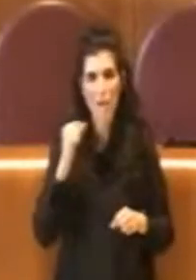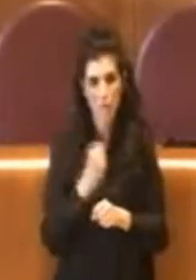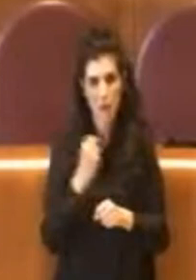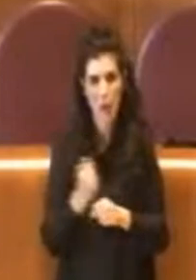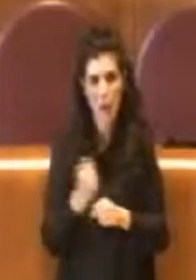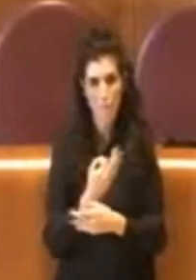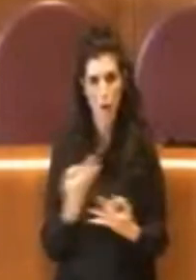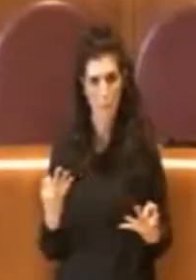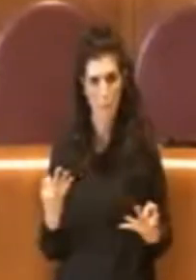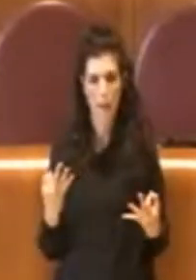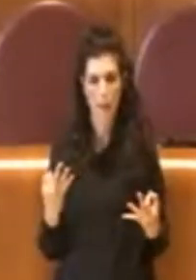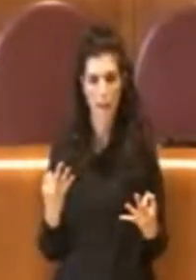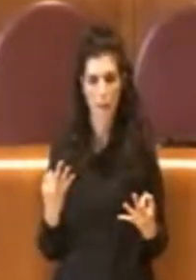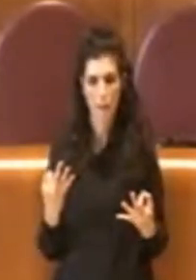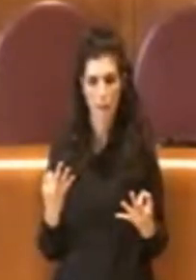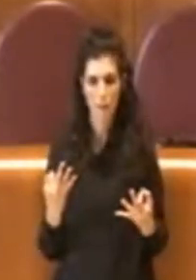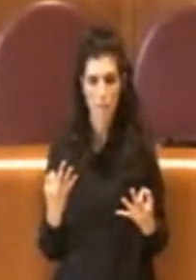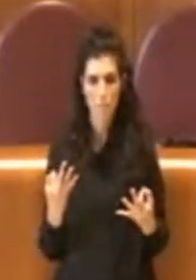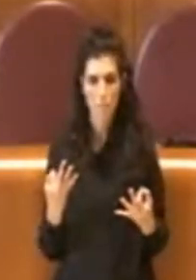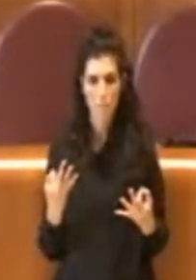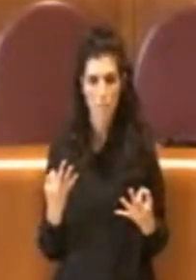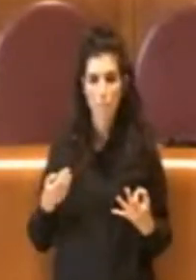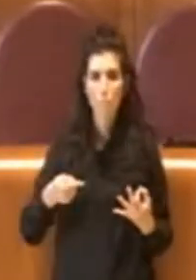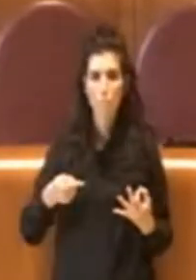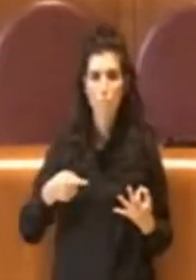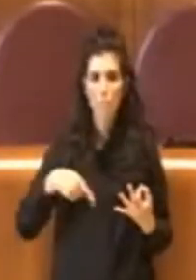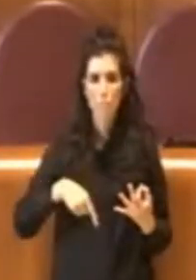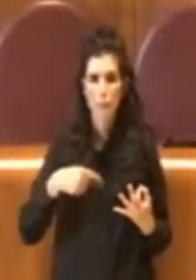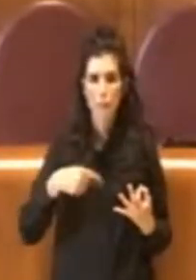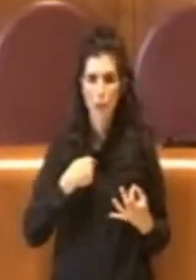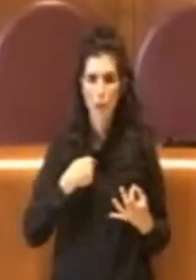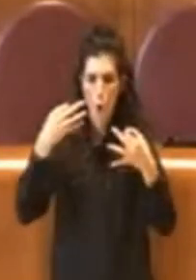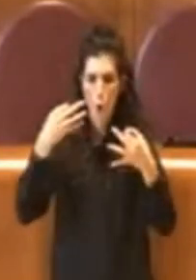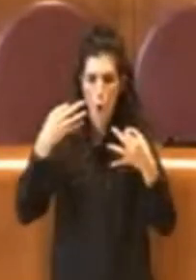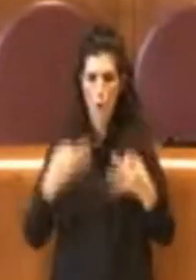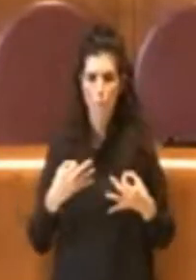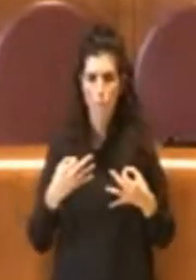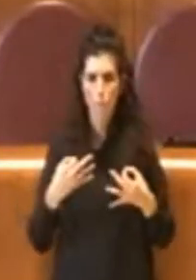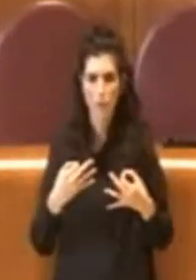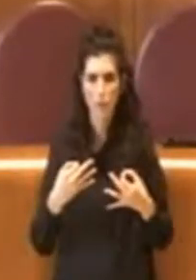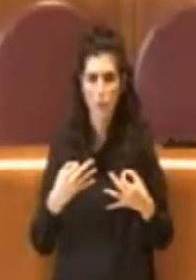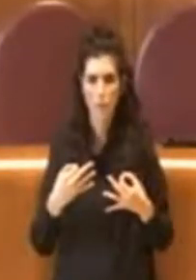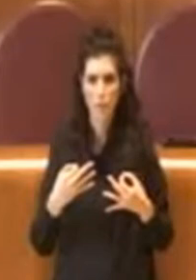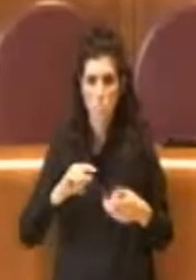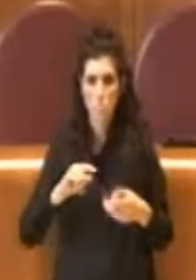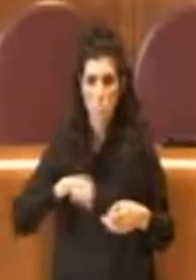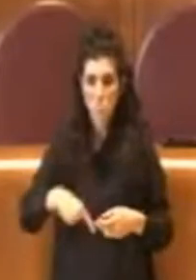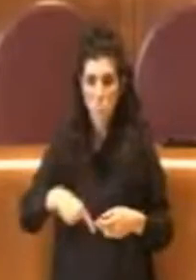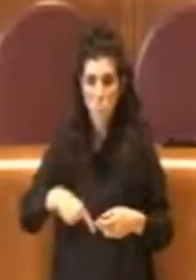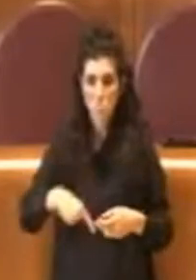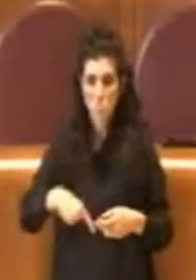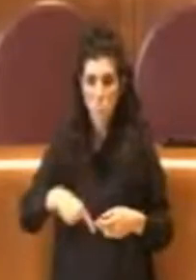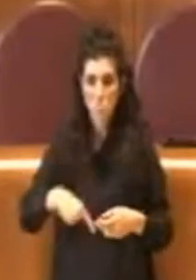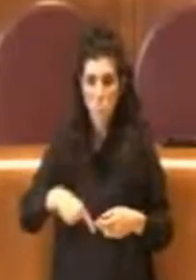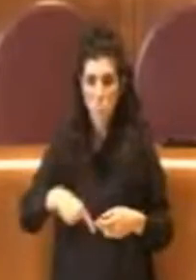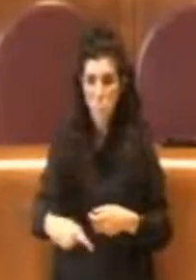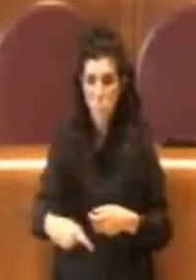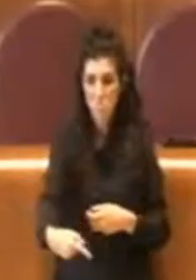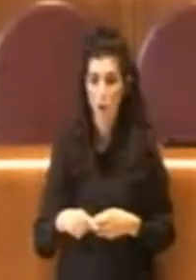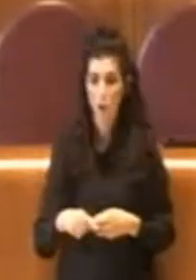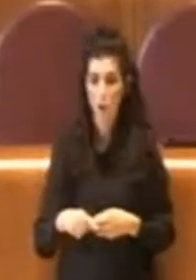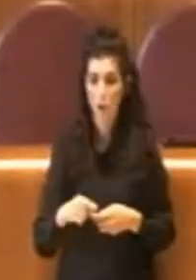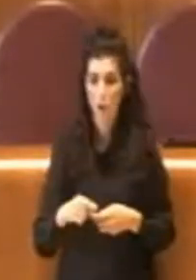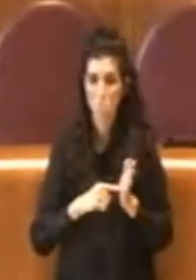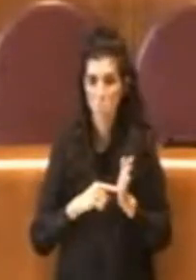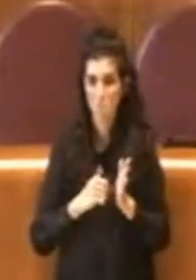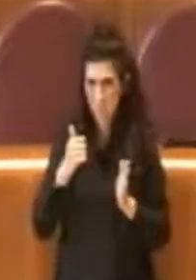nella parte restante di questo esercizio, nel prossimo esercizio e nei primi mesi di quello che in